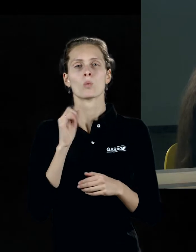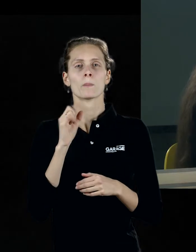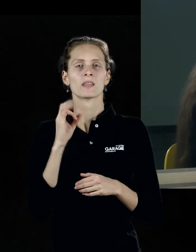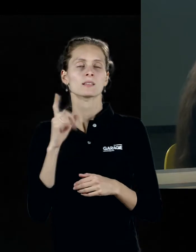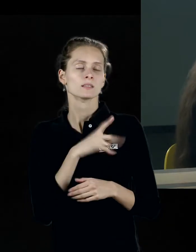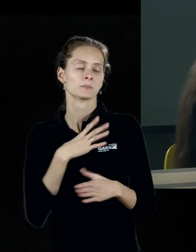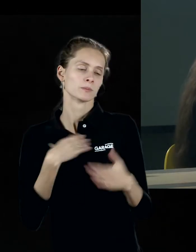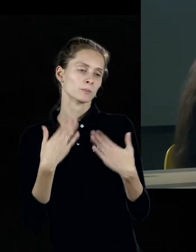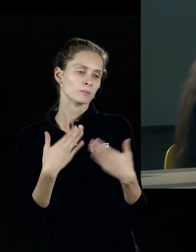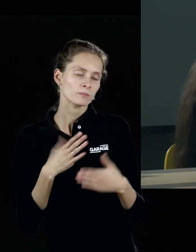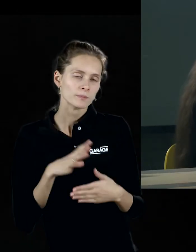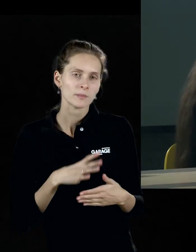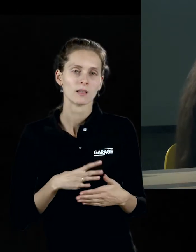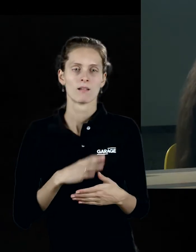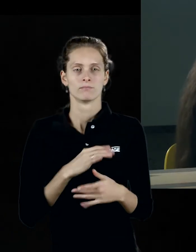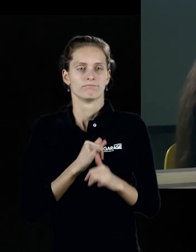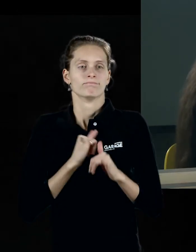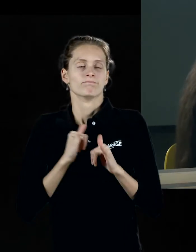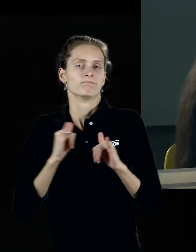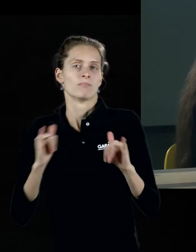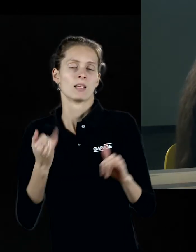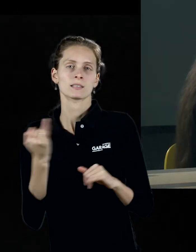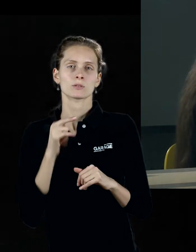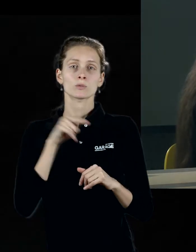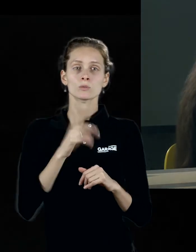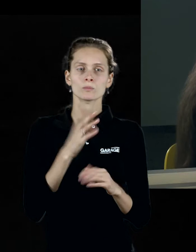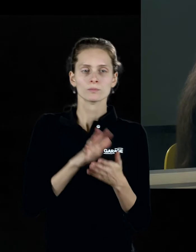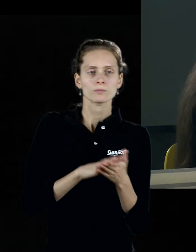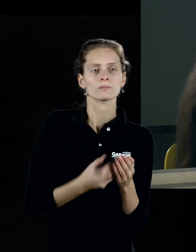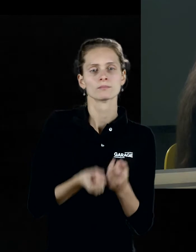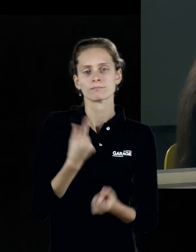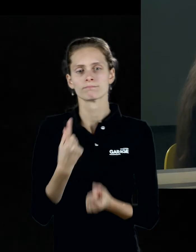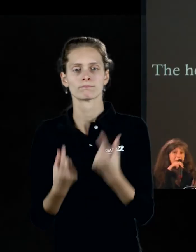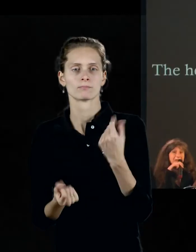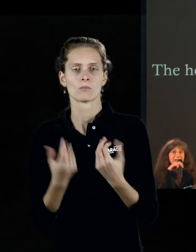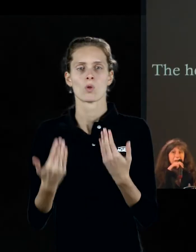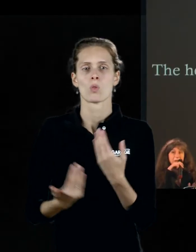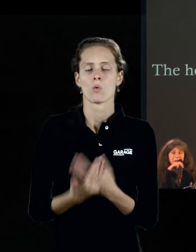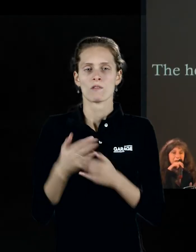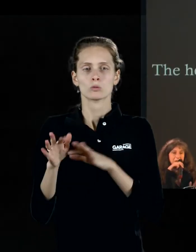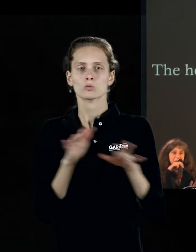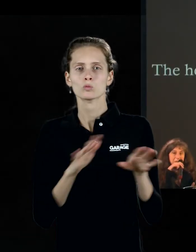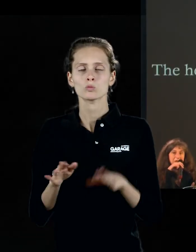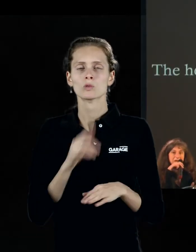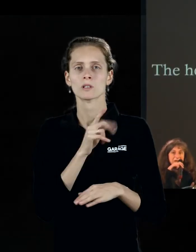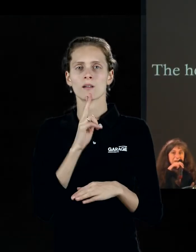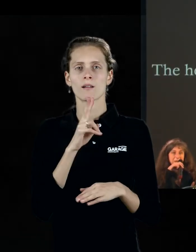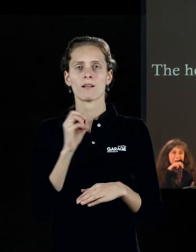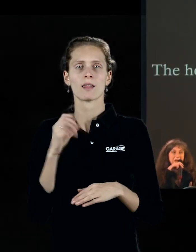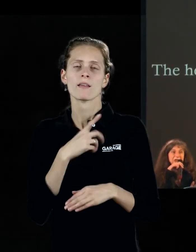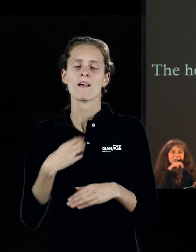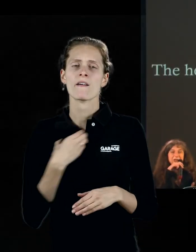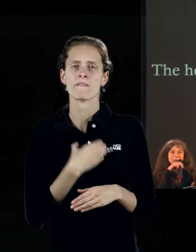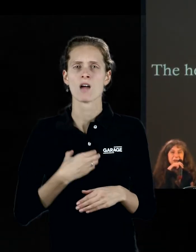общался. Но интересно, что здесь уже появляются сюжеты, которые для Клея будут важны